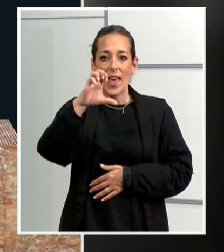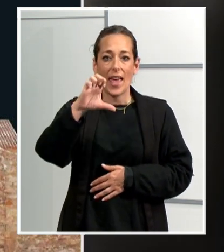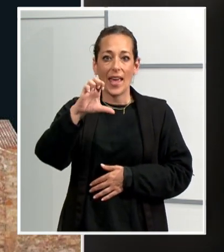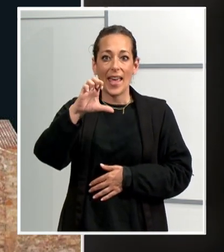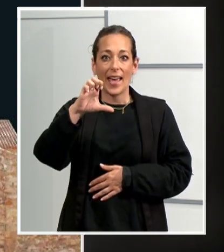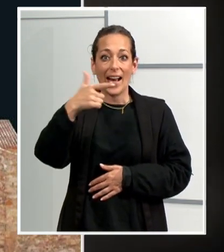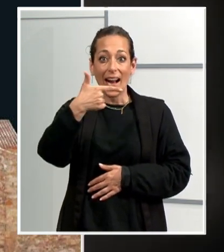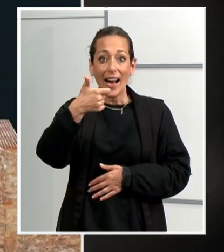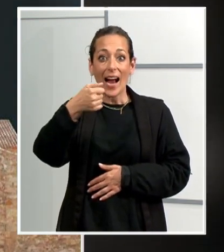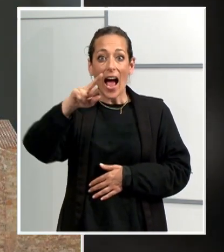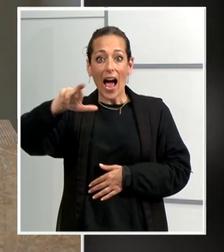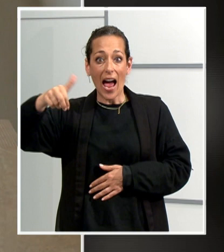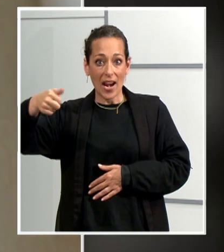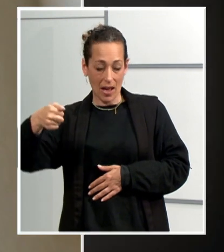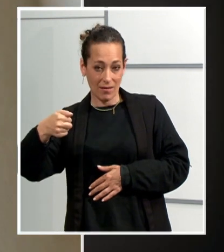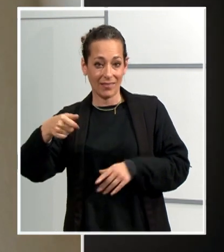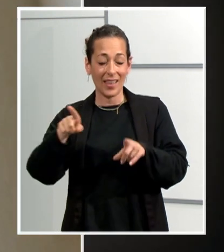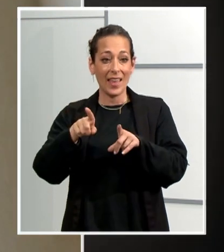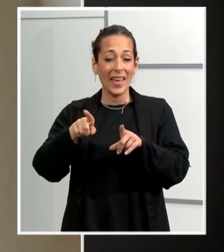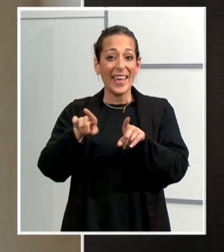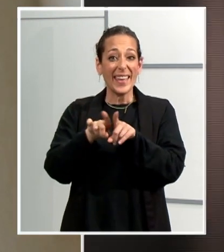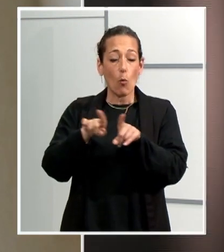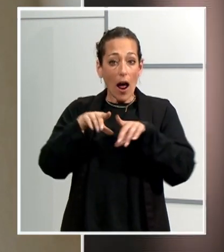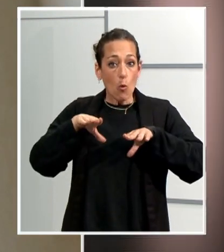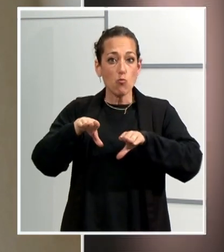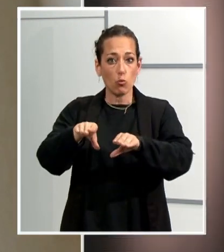feien fa deu segles els habitants de Terrassa.